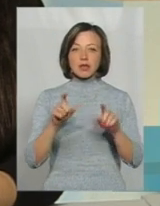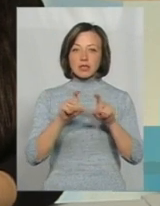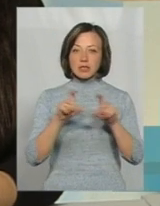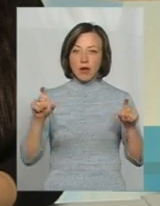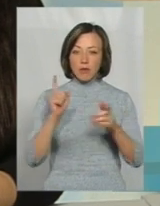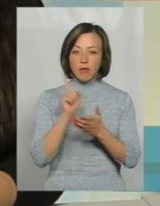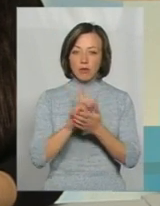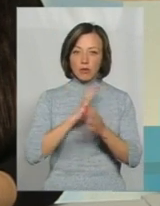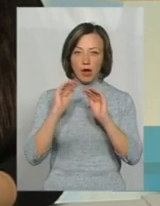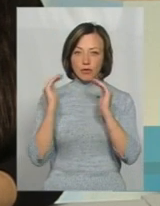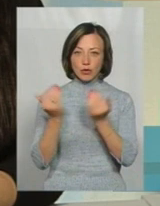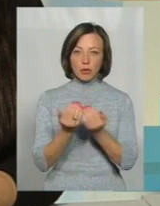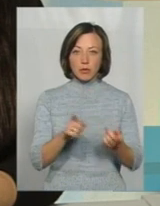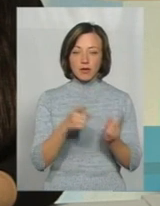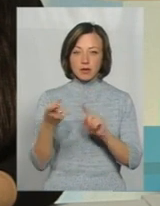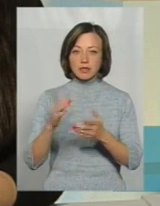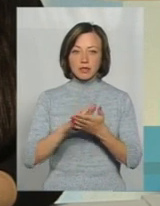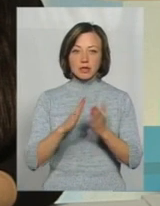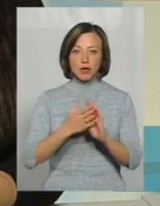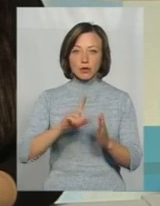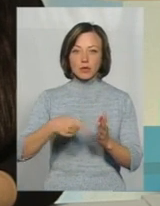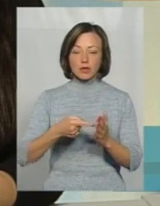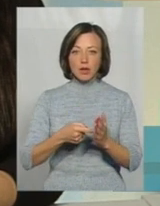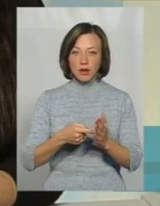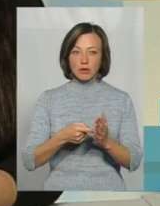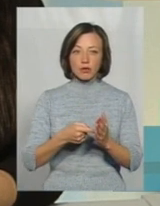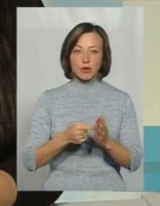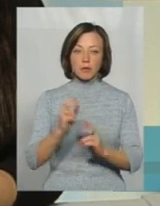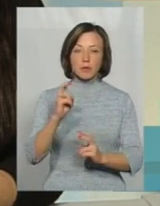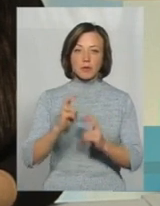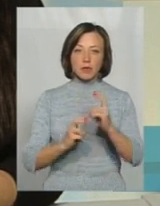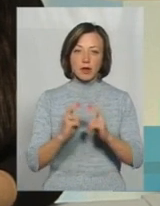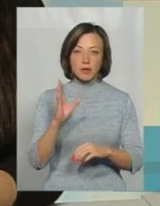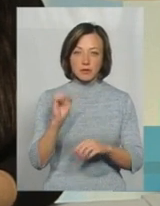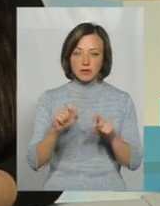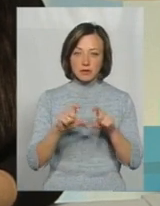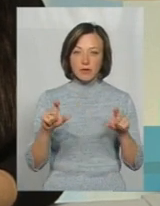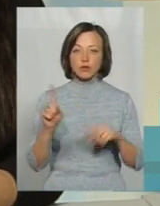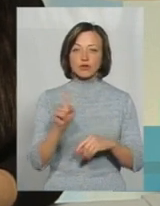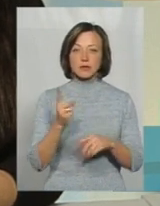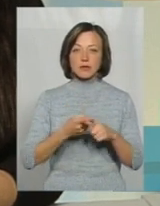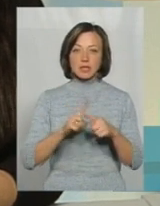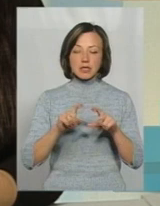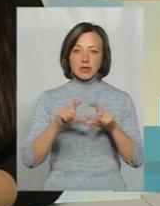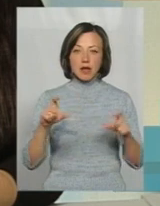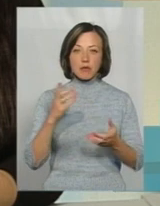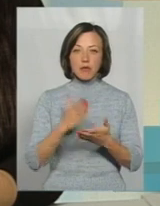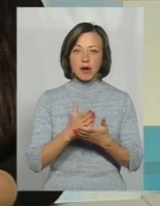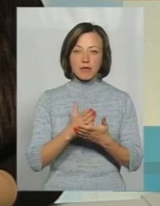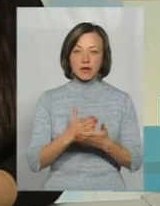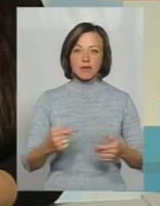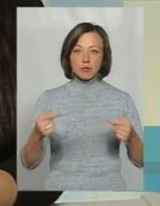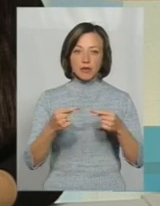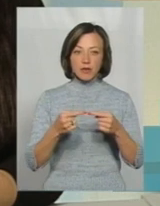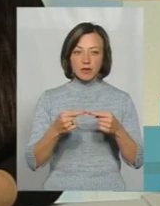тобто, щоб цей заклад був переведений у статус комунального некомерційного підприємства. Це, щоб заклад мав відповідне